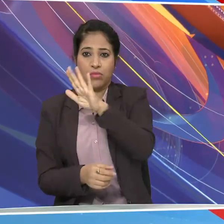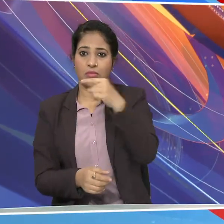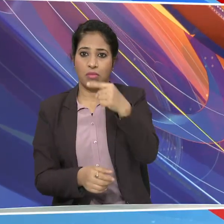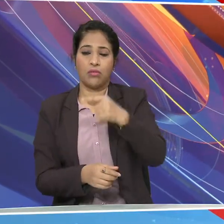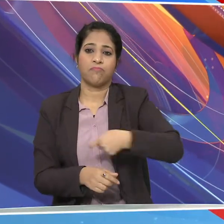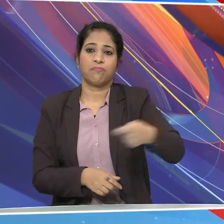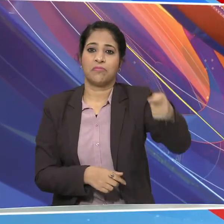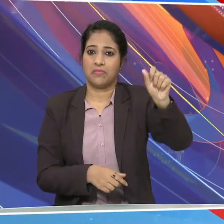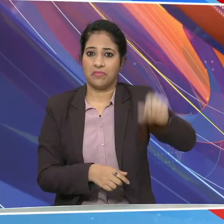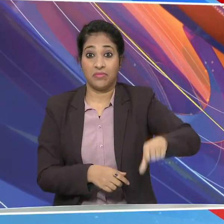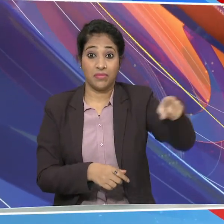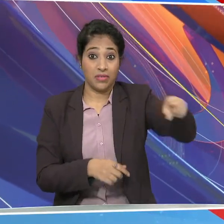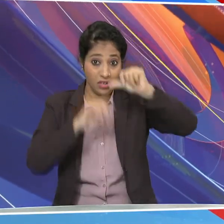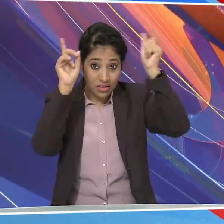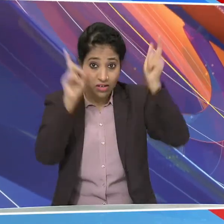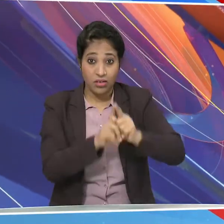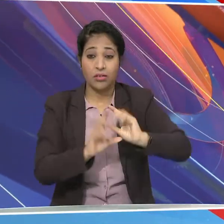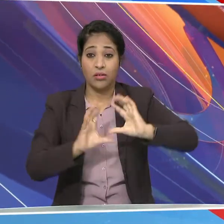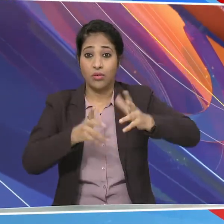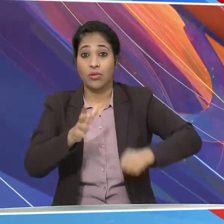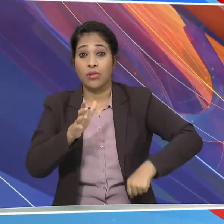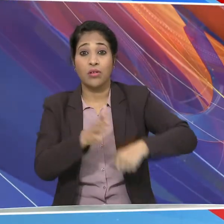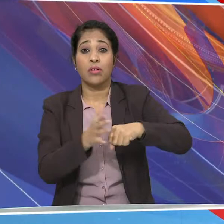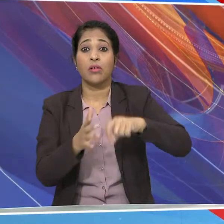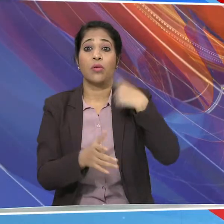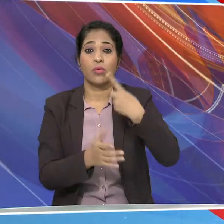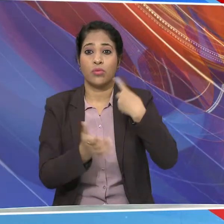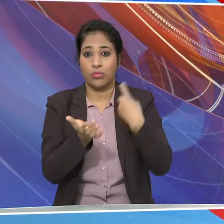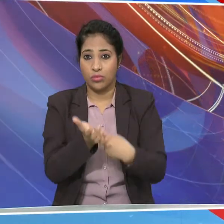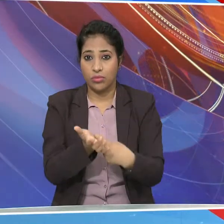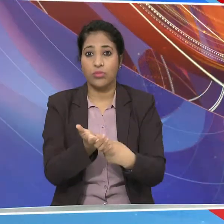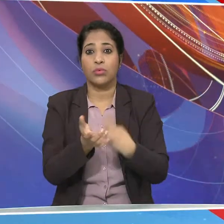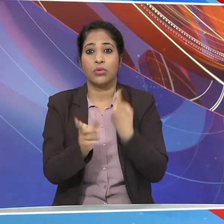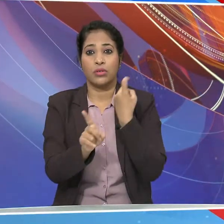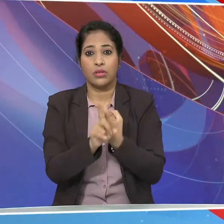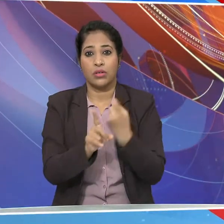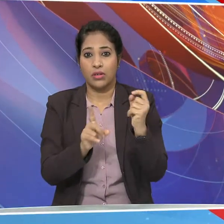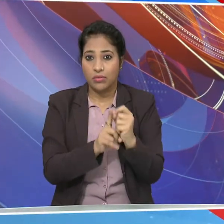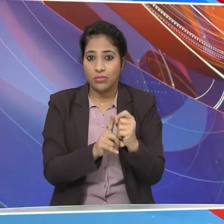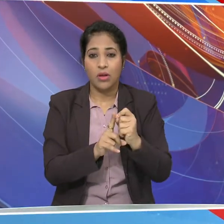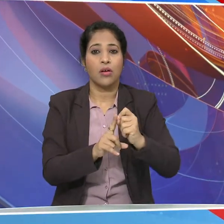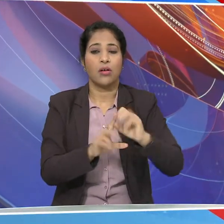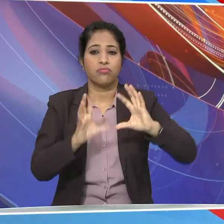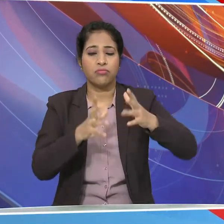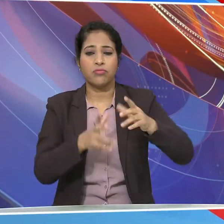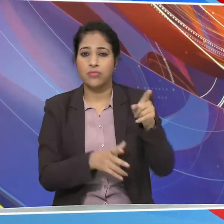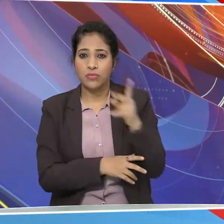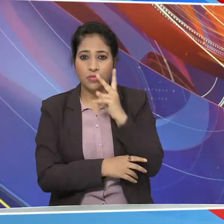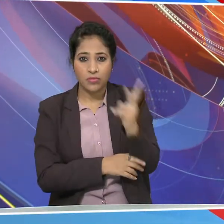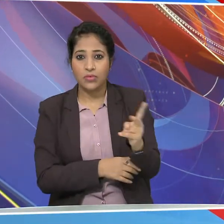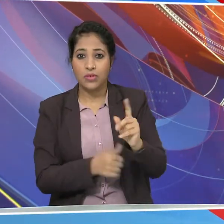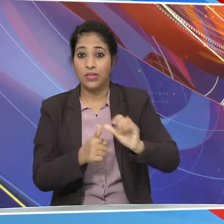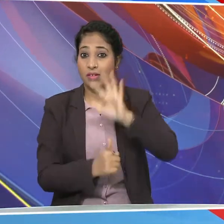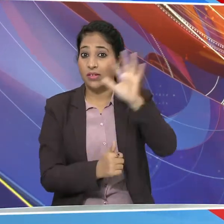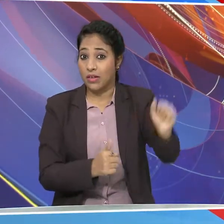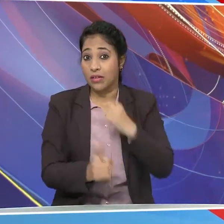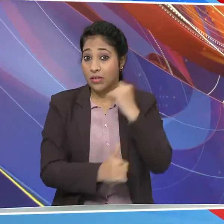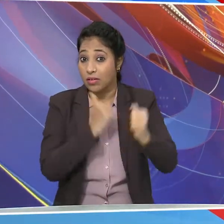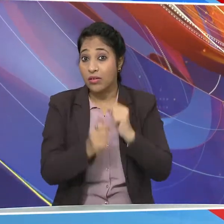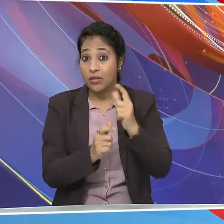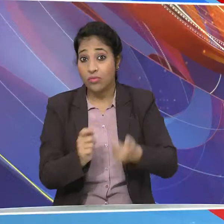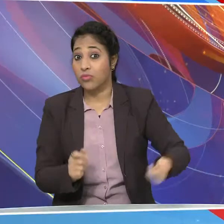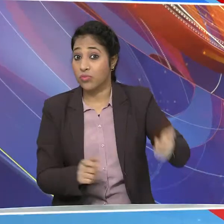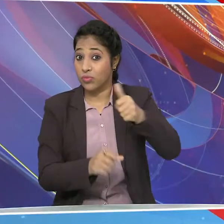दिया इस मैच में भारत के लिए एक मात्र गोल राहुल ने केपी ने किया गौर्टलभे के शाय खेलों की आधिकारिक